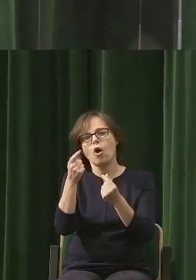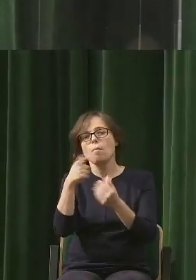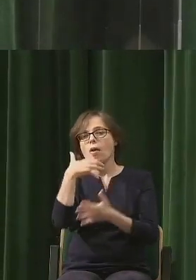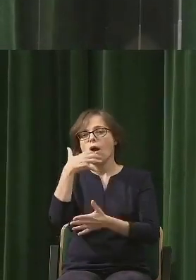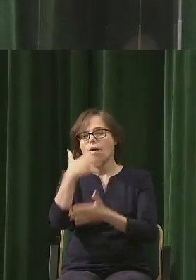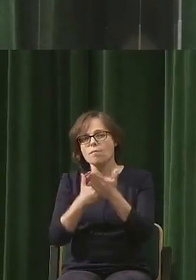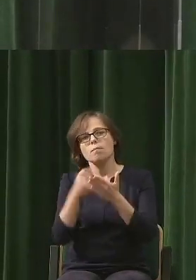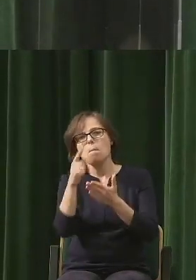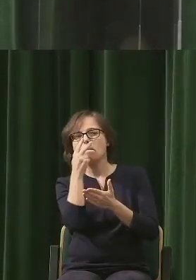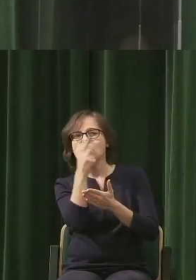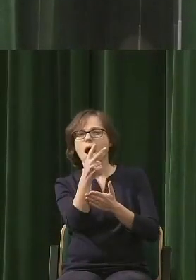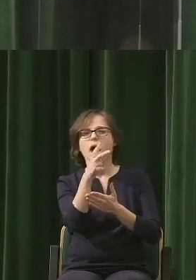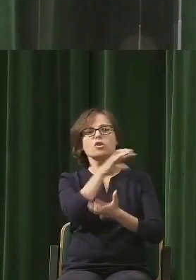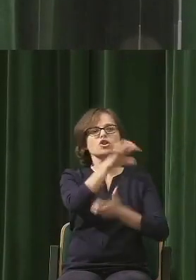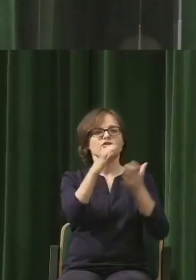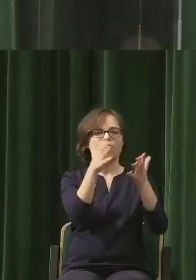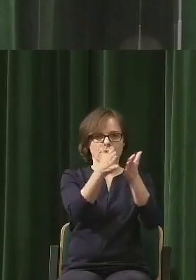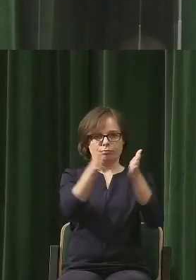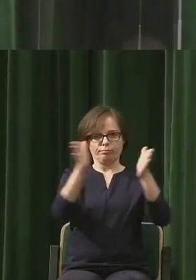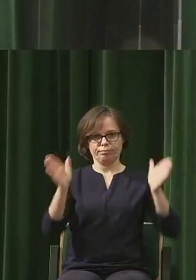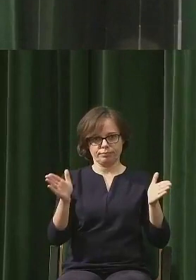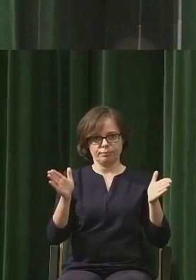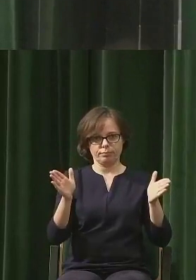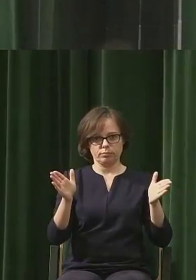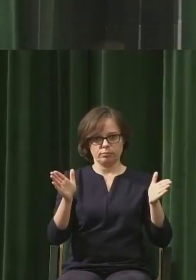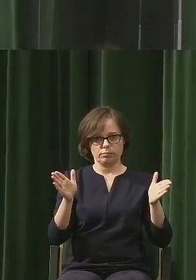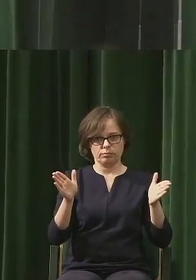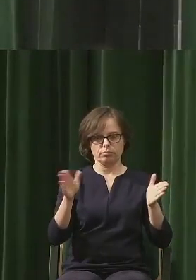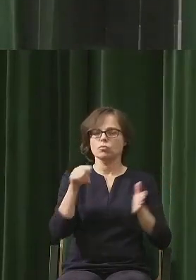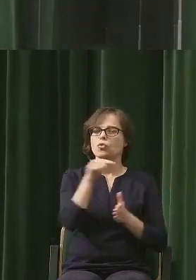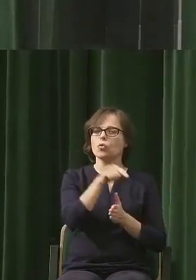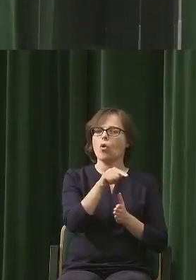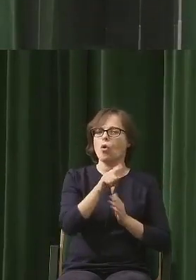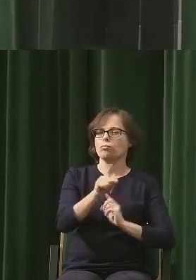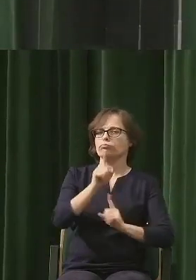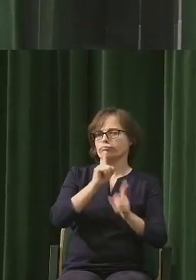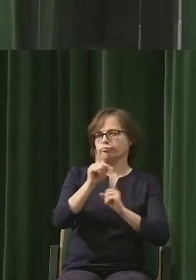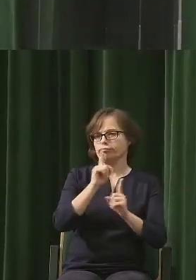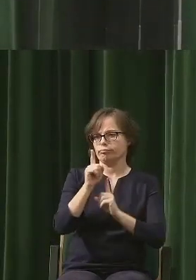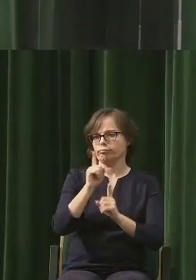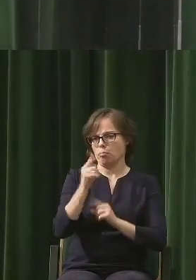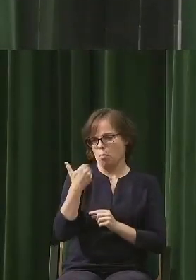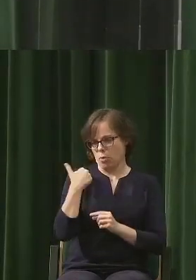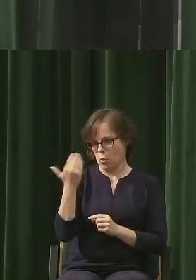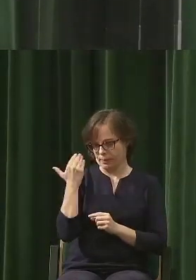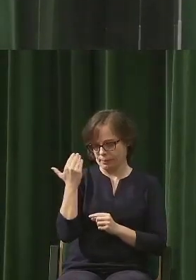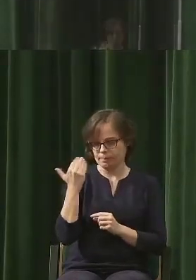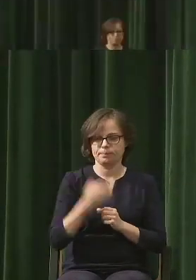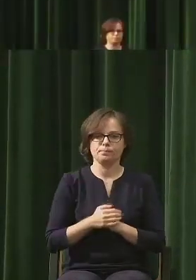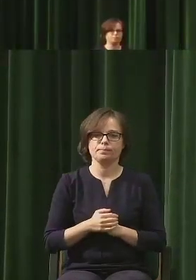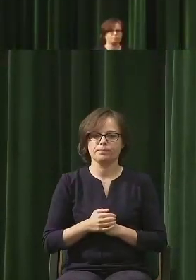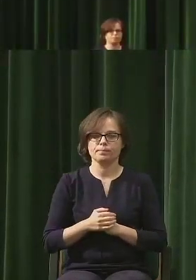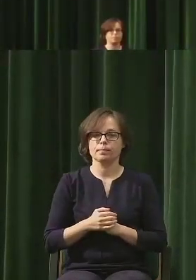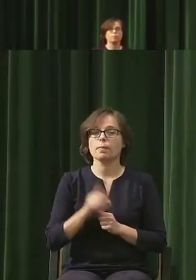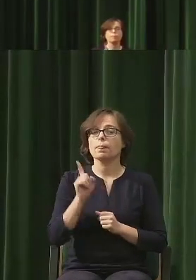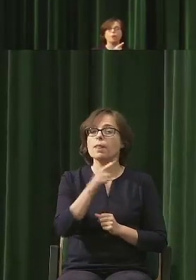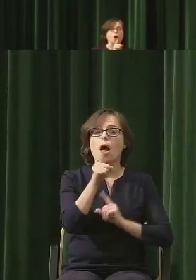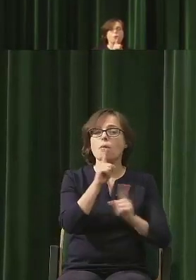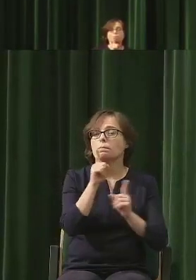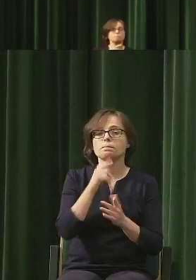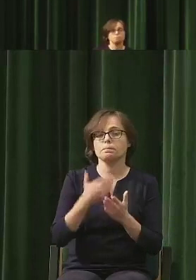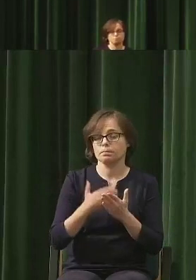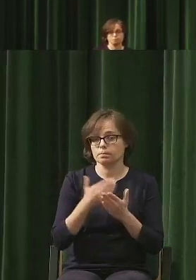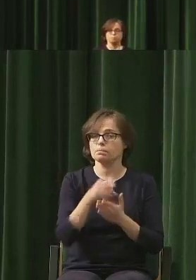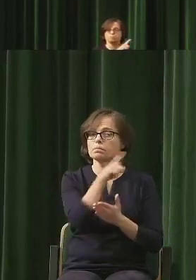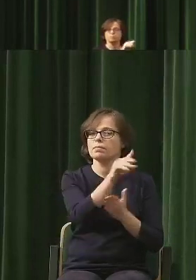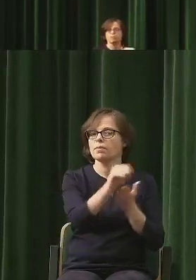szerszego patrzenia na świat i procesy, które się dzieją. O tym rozmawialiśmy nie tak dawno, a powodem do tej rozmowy była